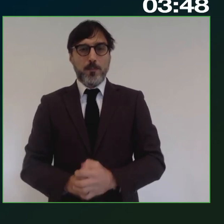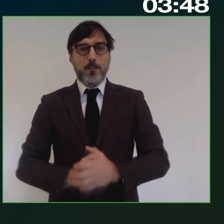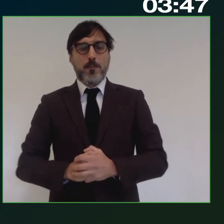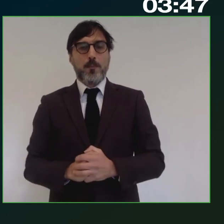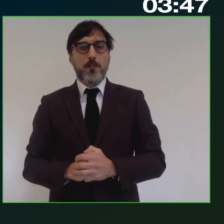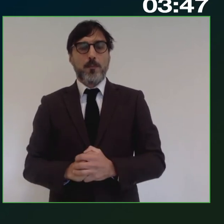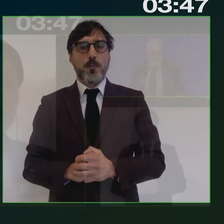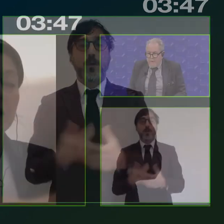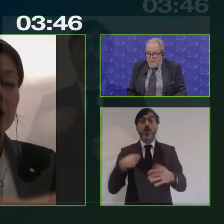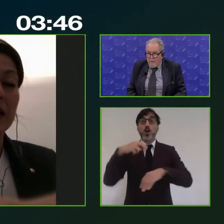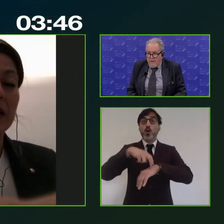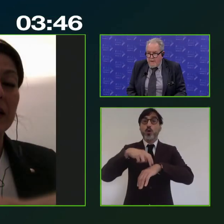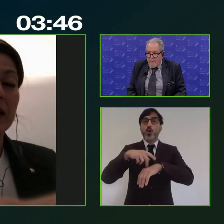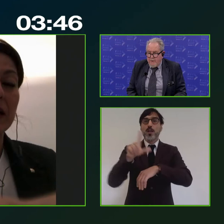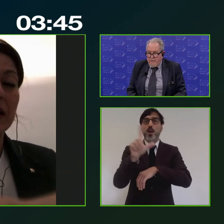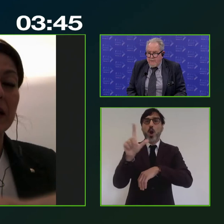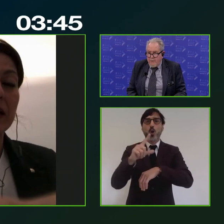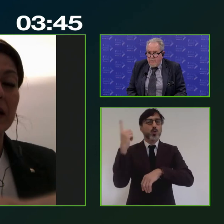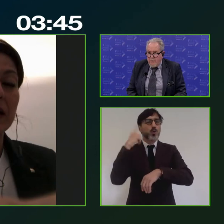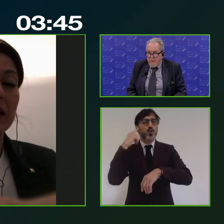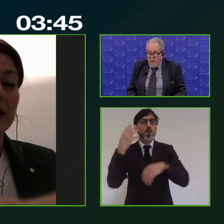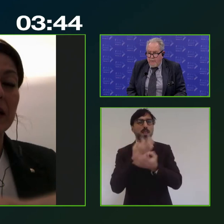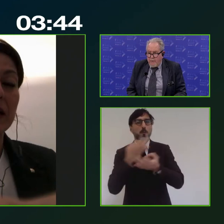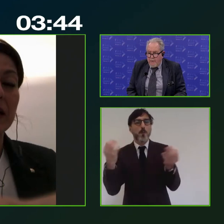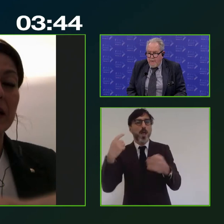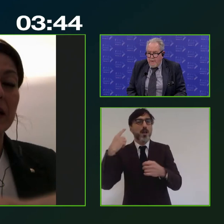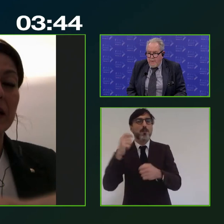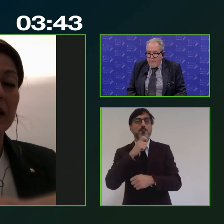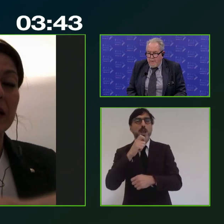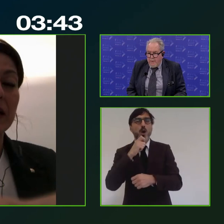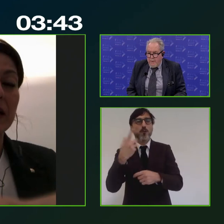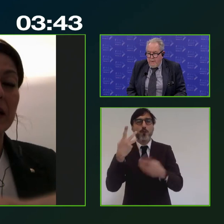Dottoressa Lucarella, forse non sentiamo benissimo il suo microfono.